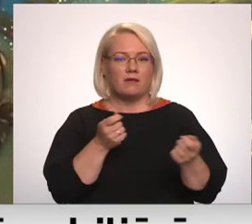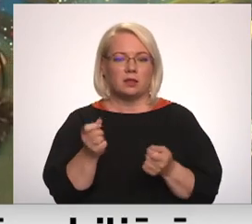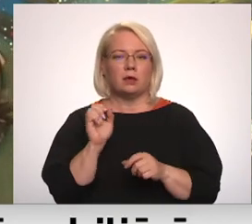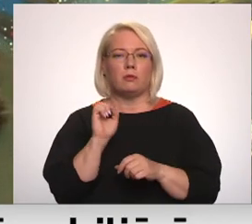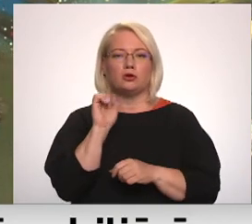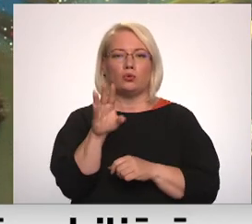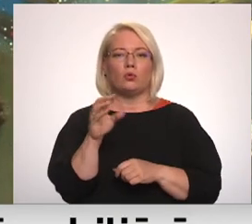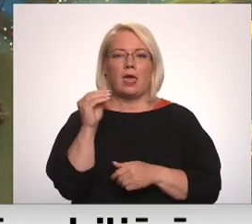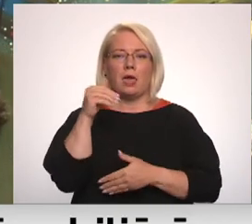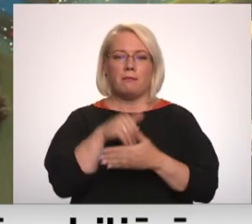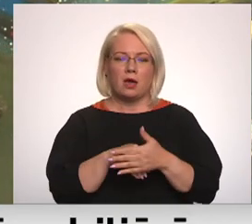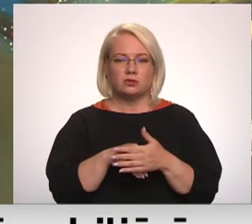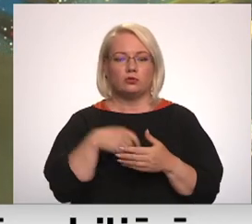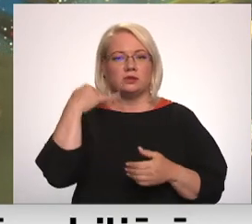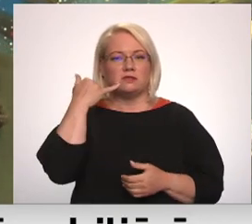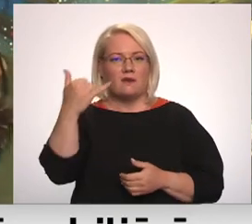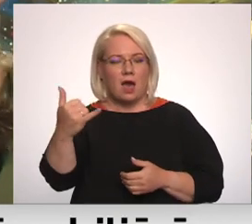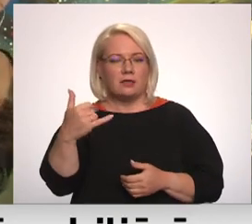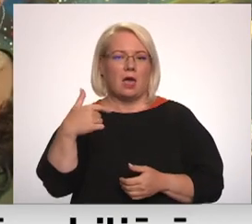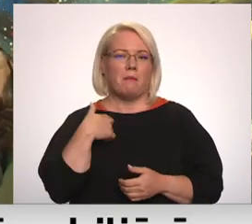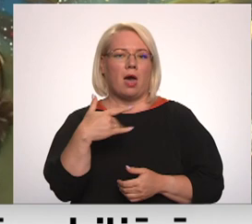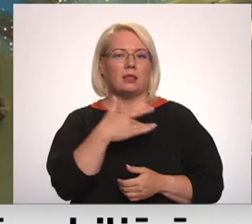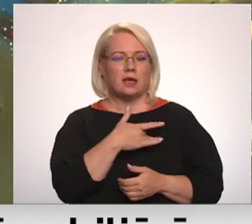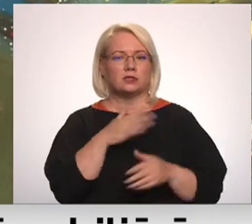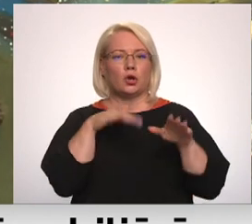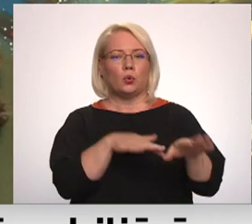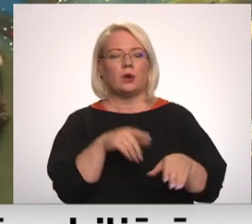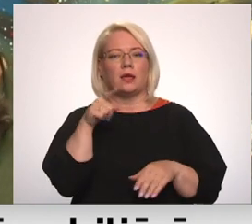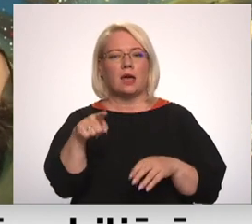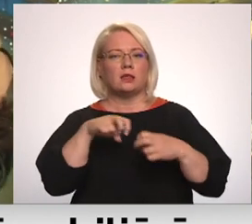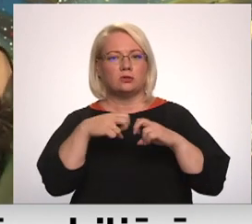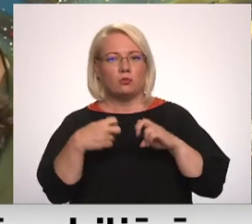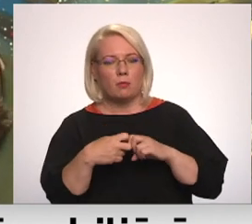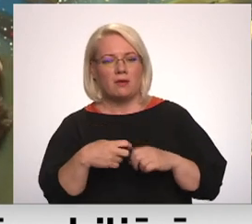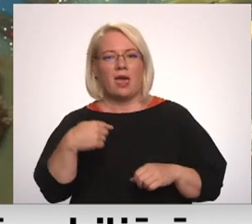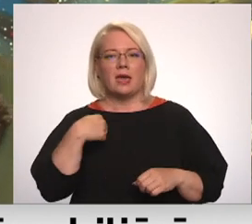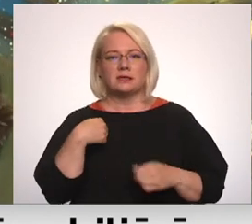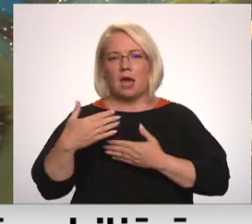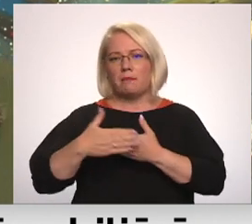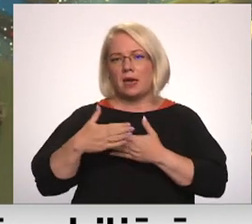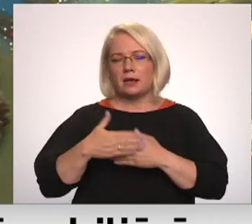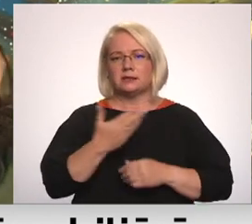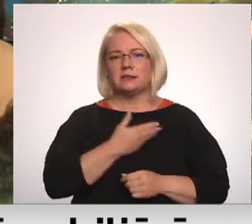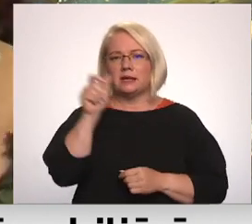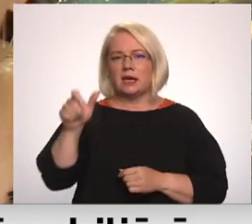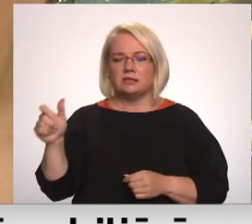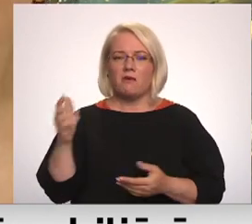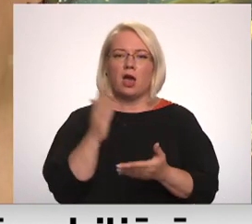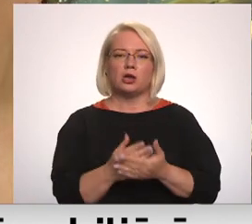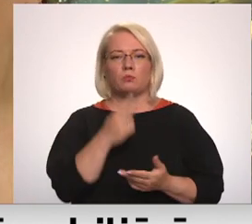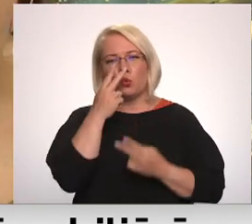un izstāsta, man liekas, ka jūrā ir tādas un tādas problēmas. Vai es, kā piekrestis iedzīvotājs, esmu novērojusi